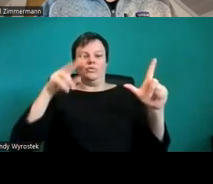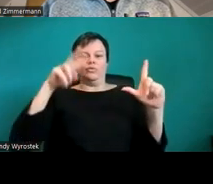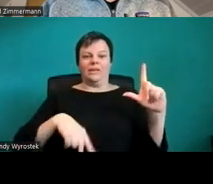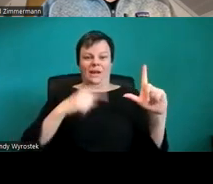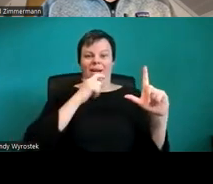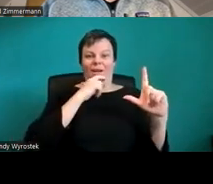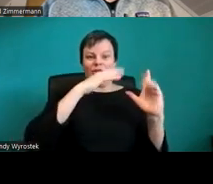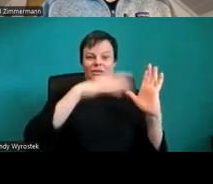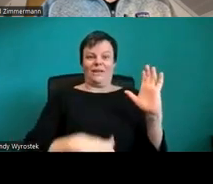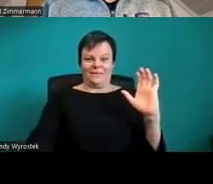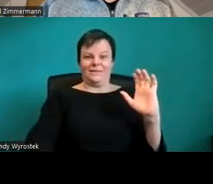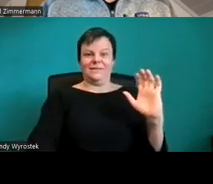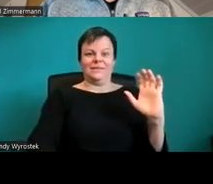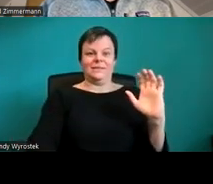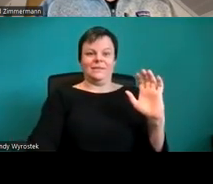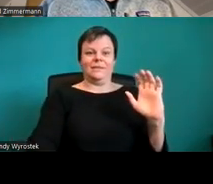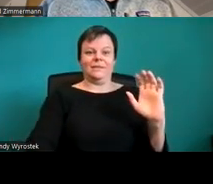mal auf Amerikanisch.